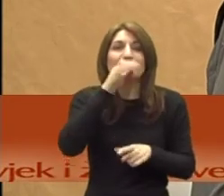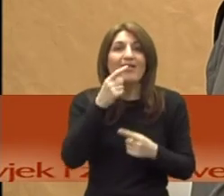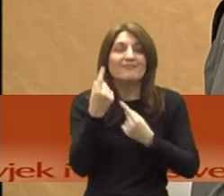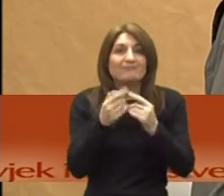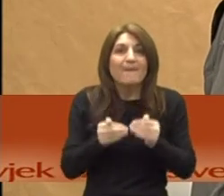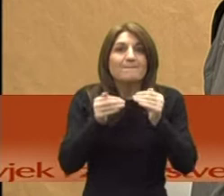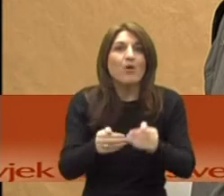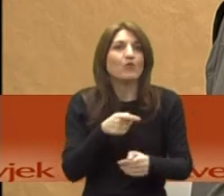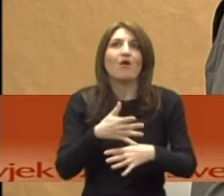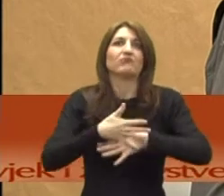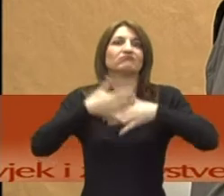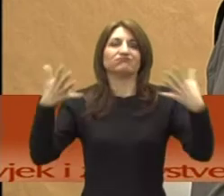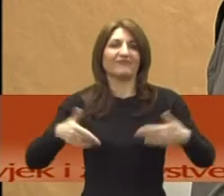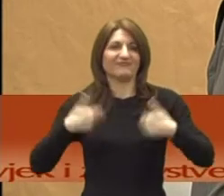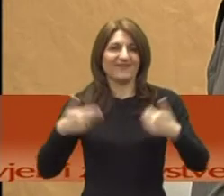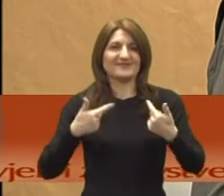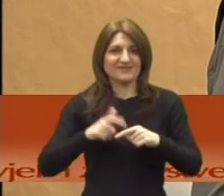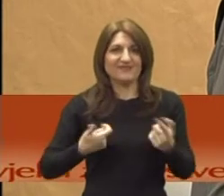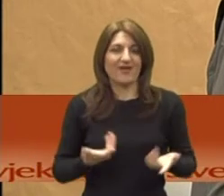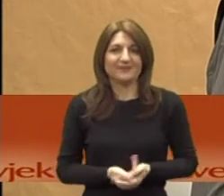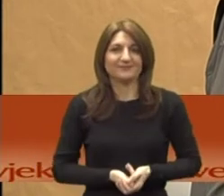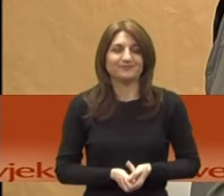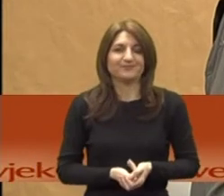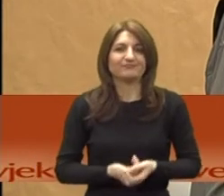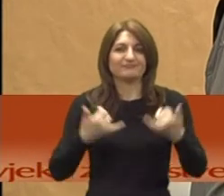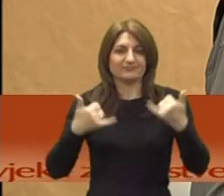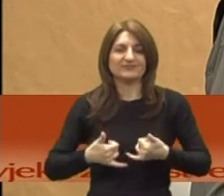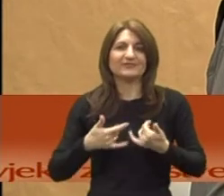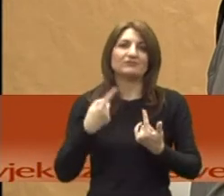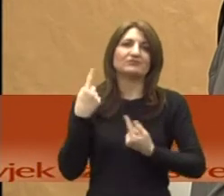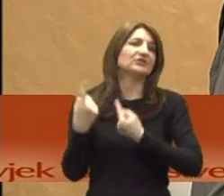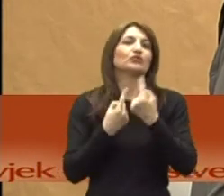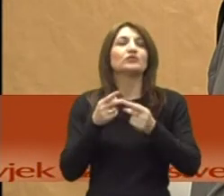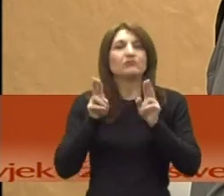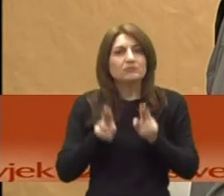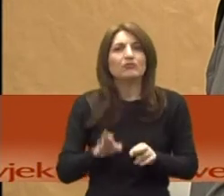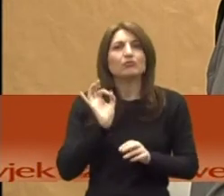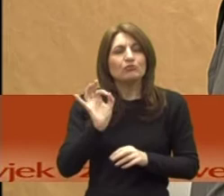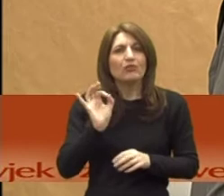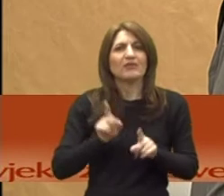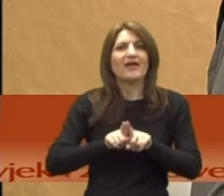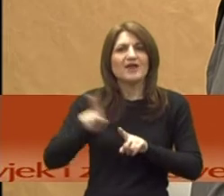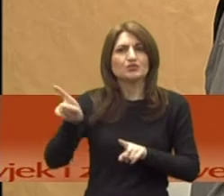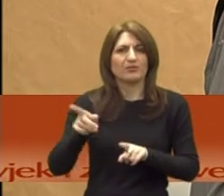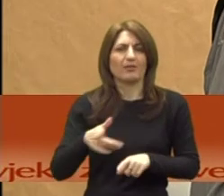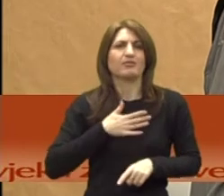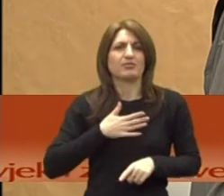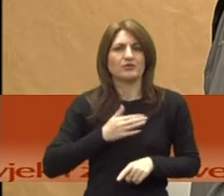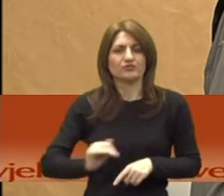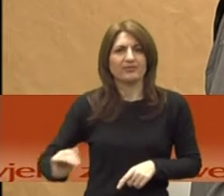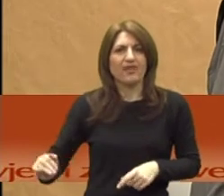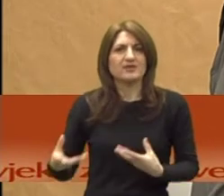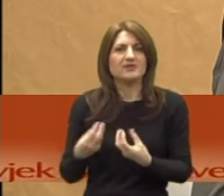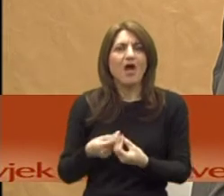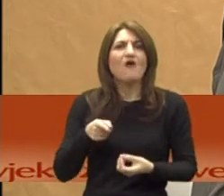U ovoj sad situaciji imamo dobre rezultate s našim djecom. I